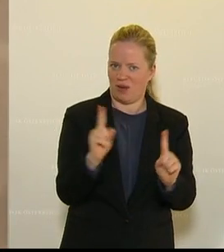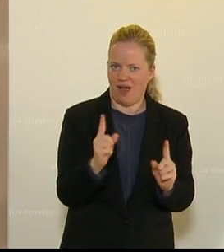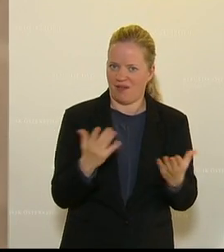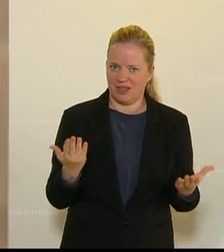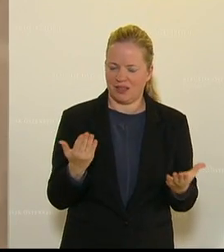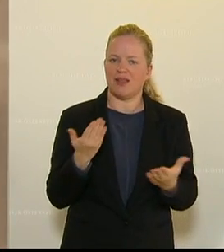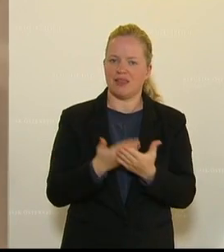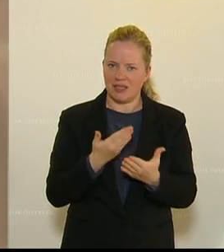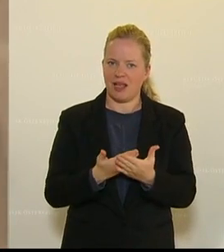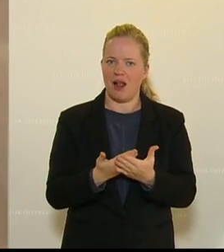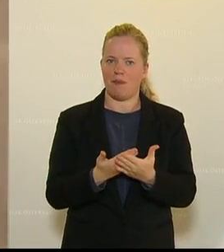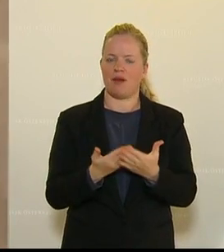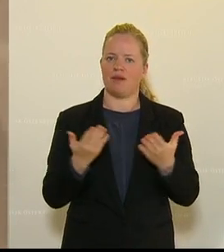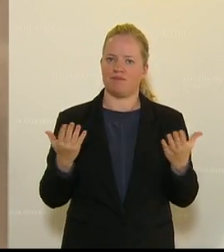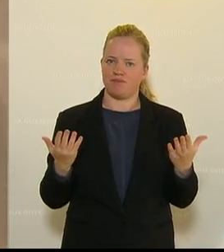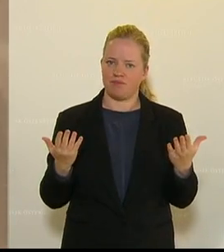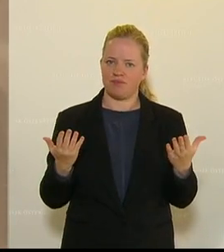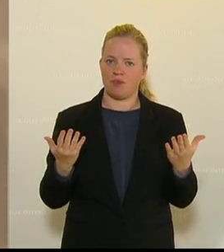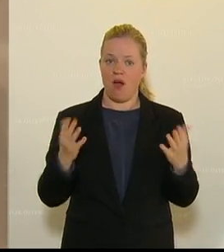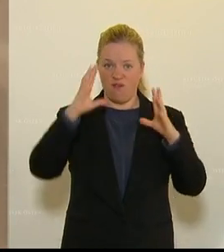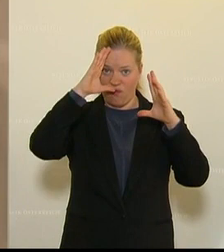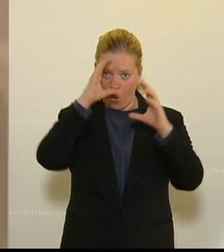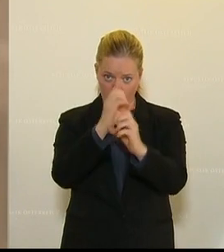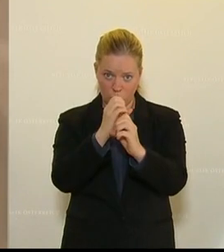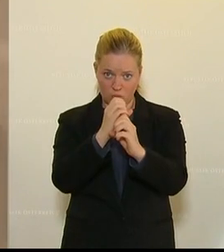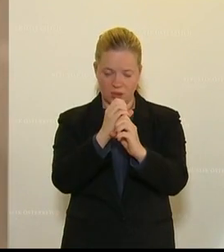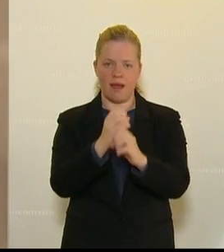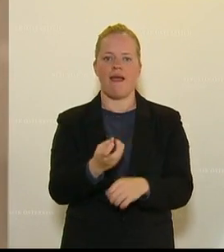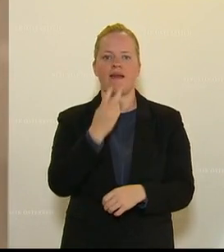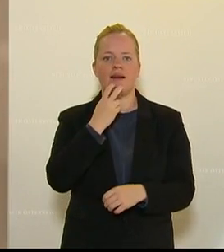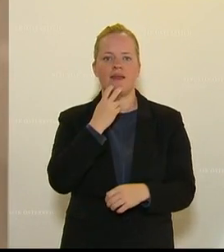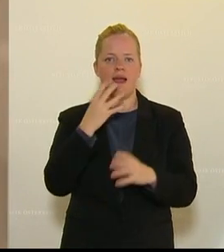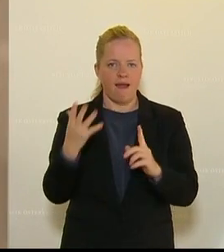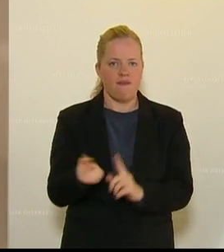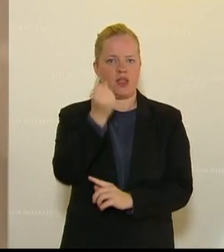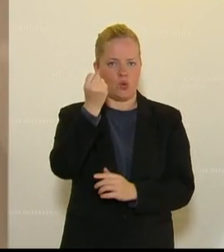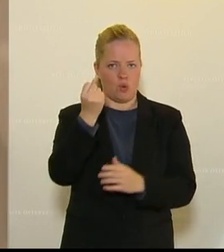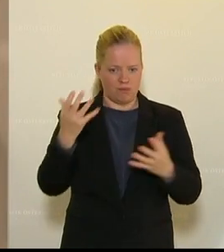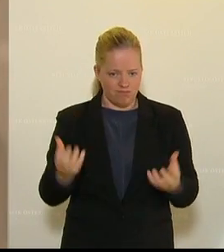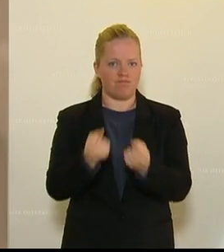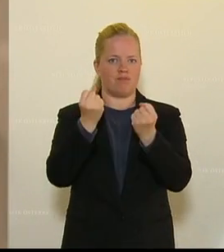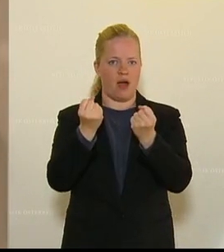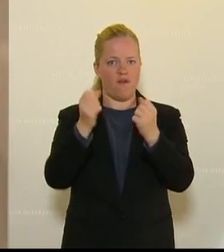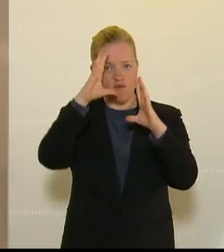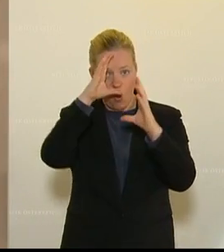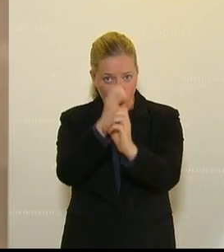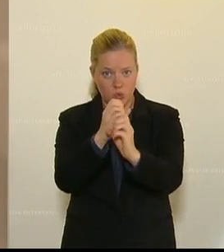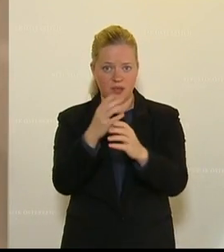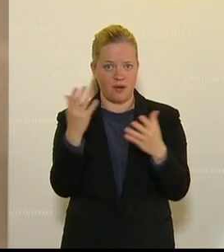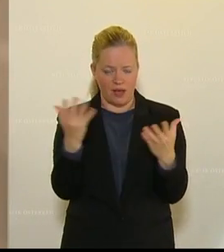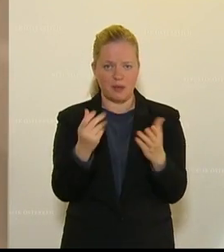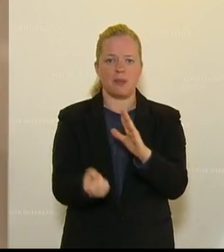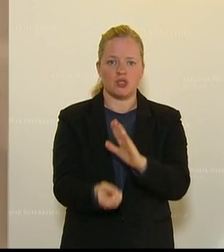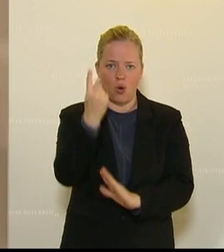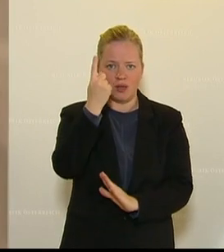Und darum muss der Fokus bei der Energiegewinnung auch bereits auf